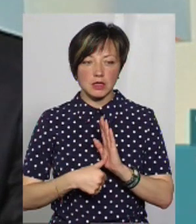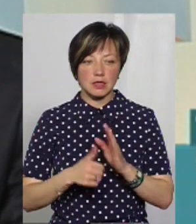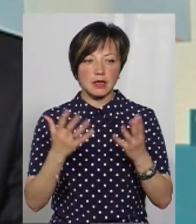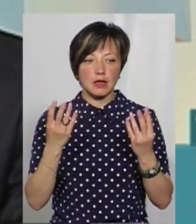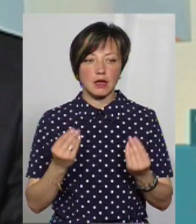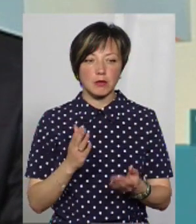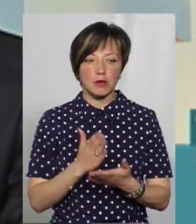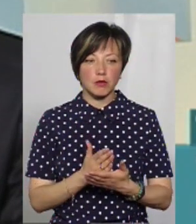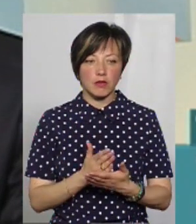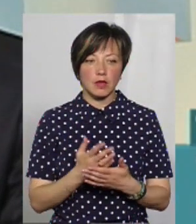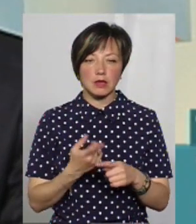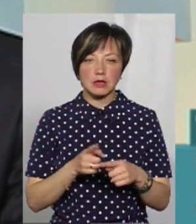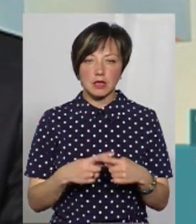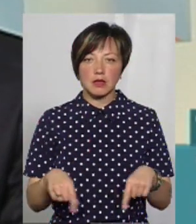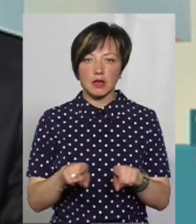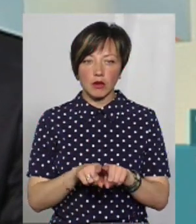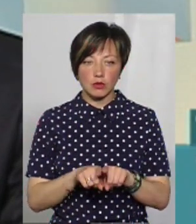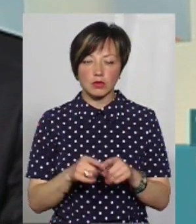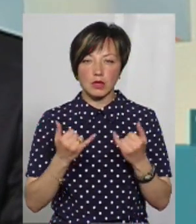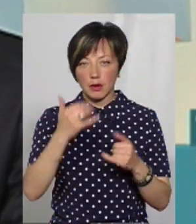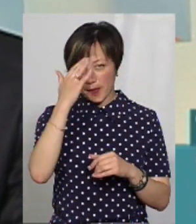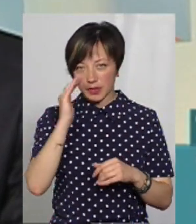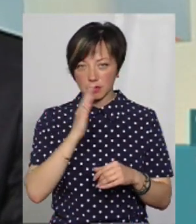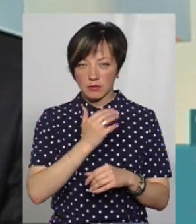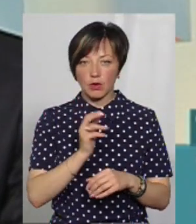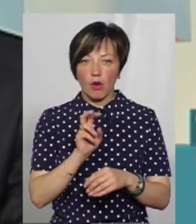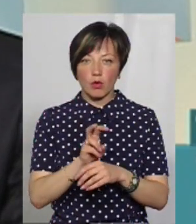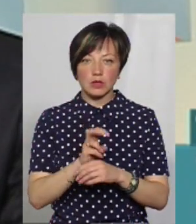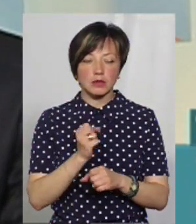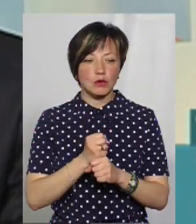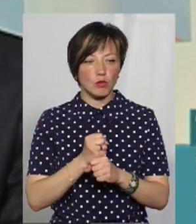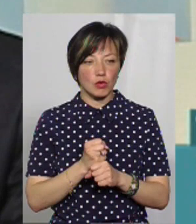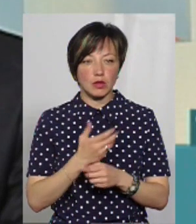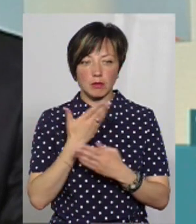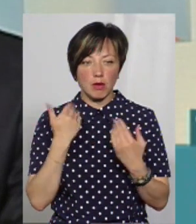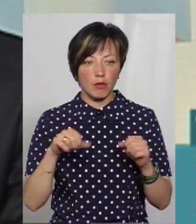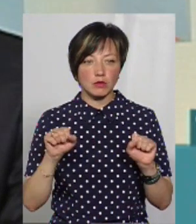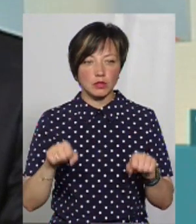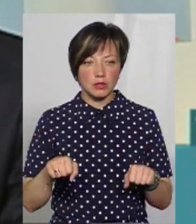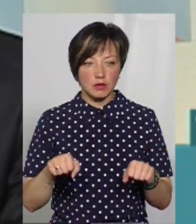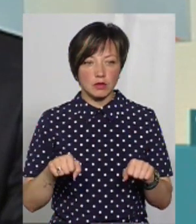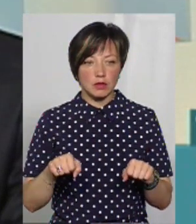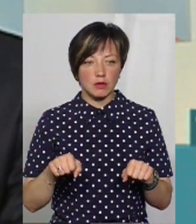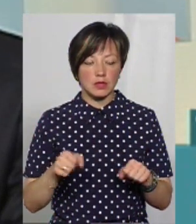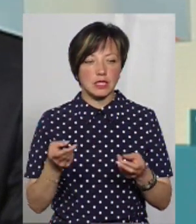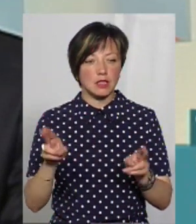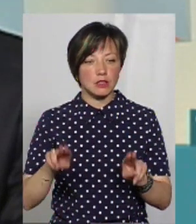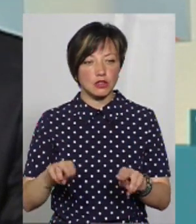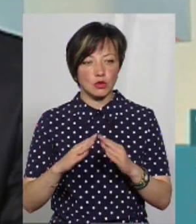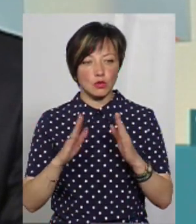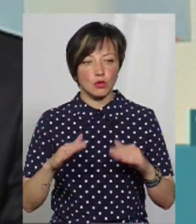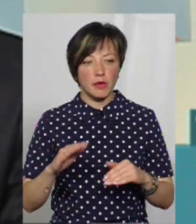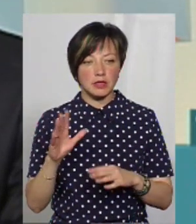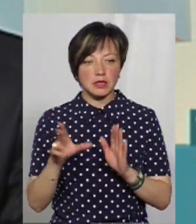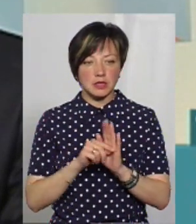з денним перебуванням. Це також, скажімо так, для батьків, які ходять на роботу і не мають можливості залишитись